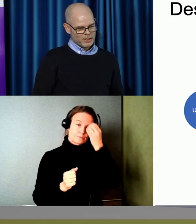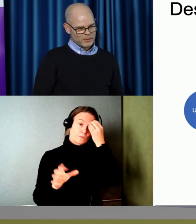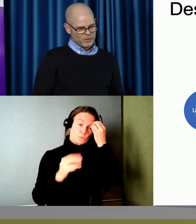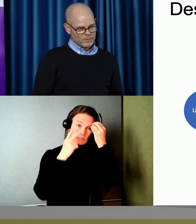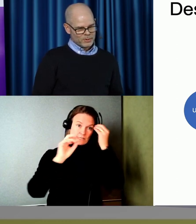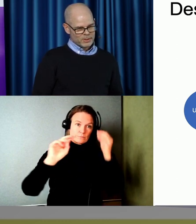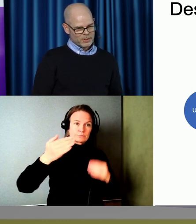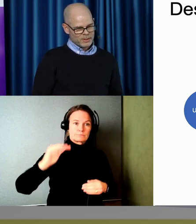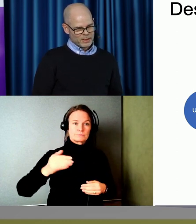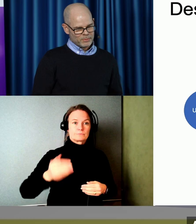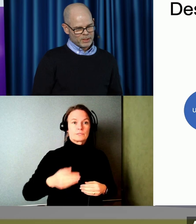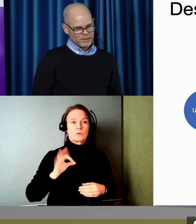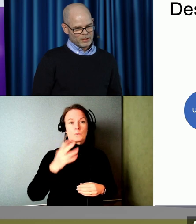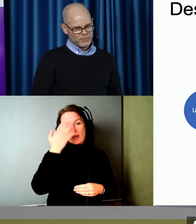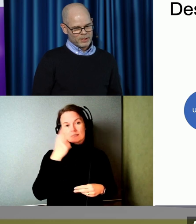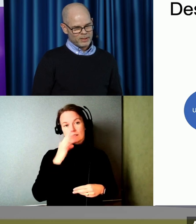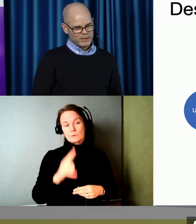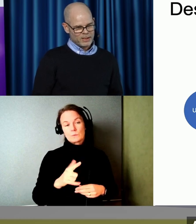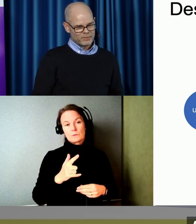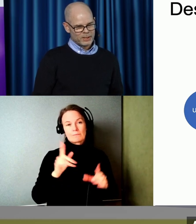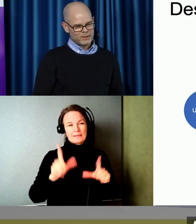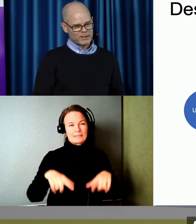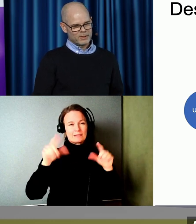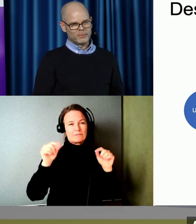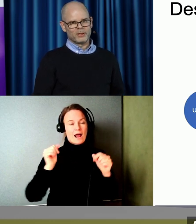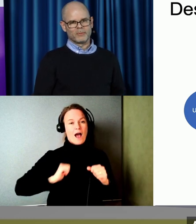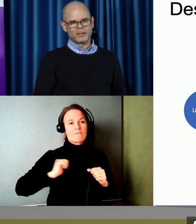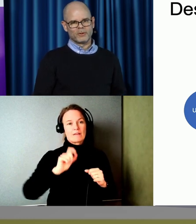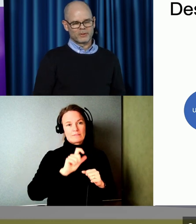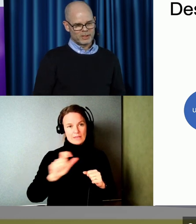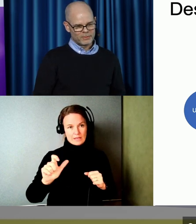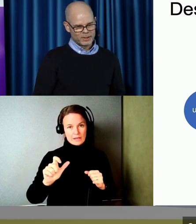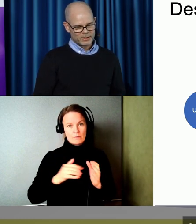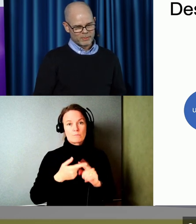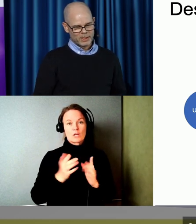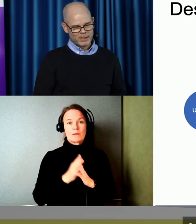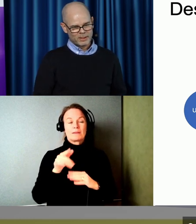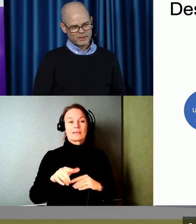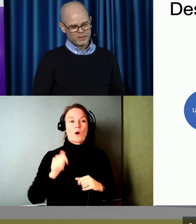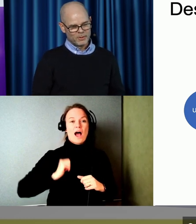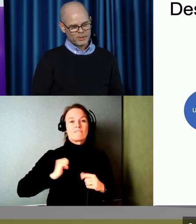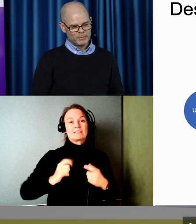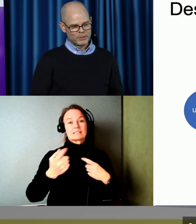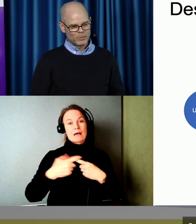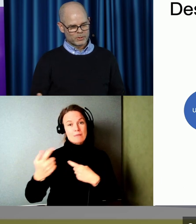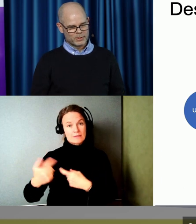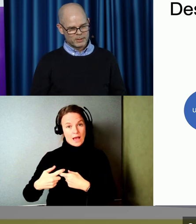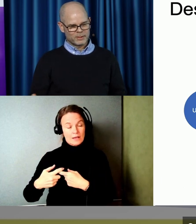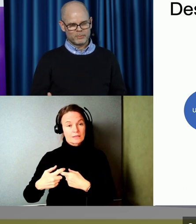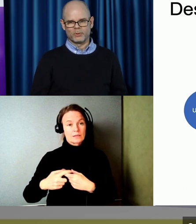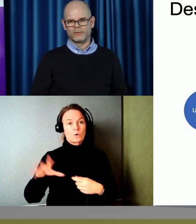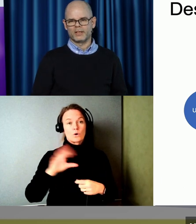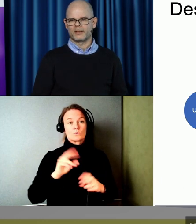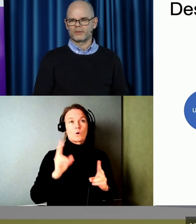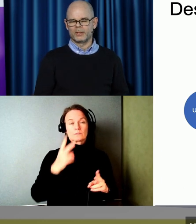hur det kan se ut, att man identifierar användarna till att börja med och användningssammanhangen. Och att man då också